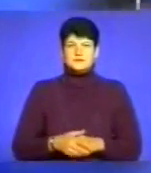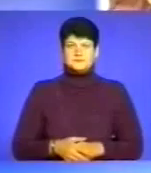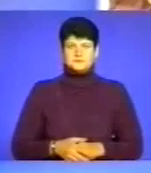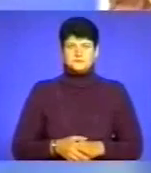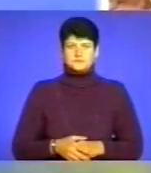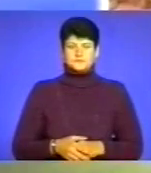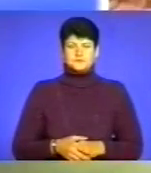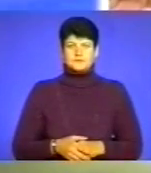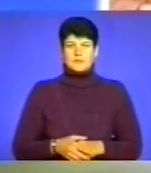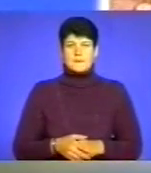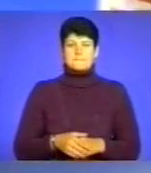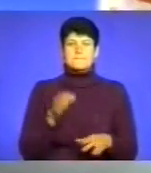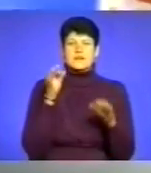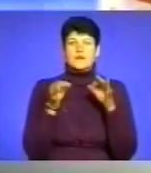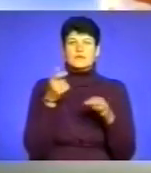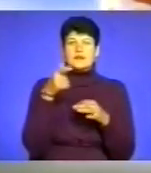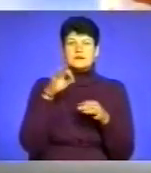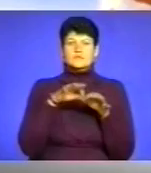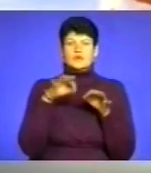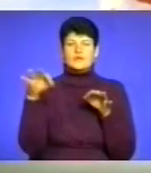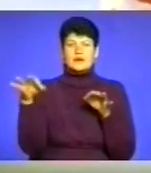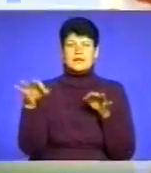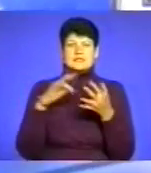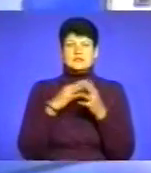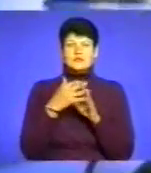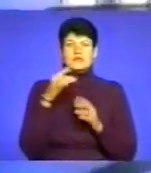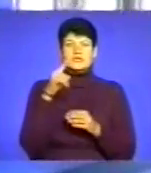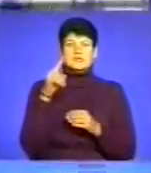Природний газ провели до села Сапогів у Борщівському районі.